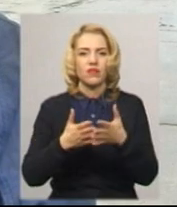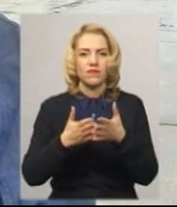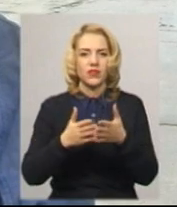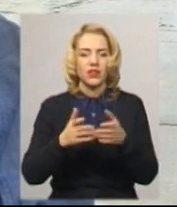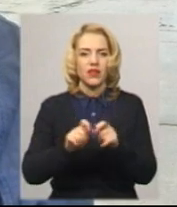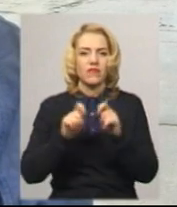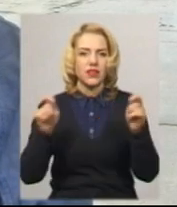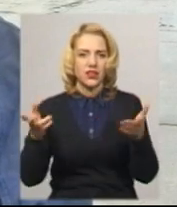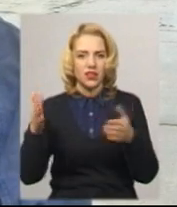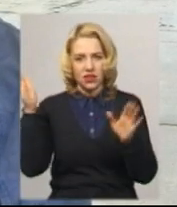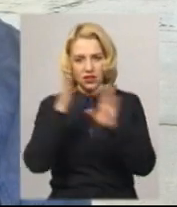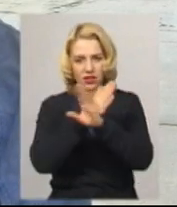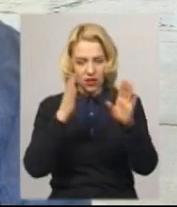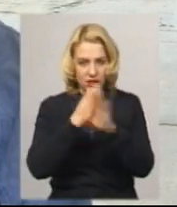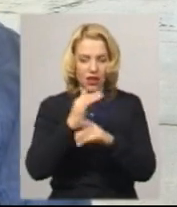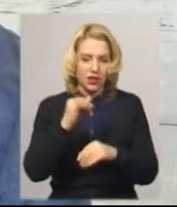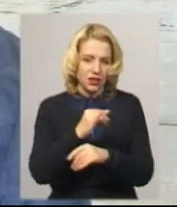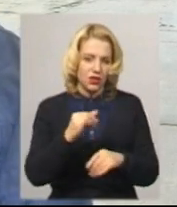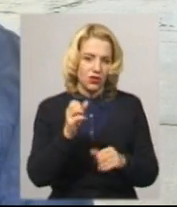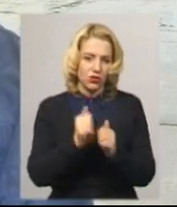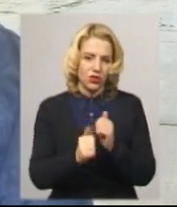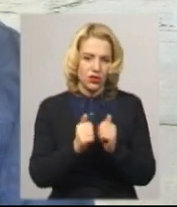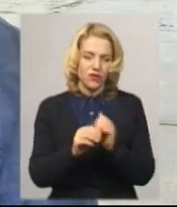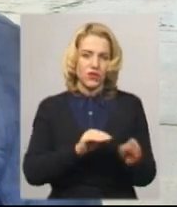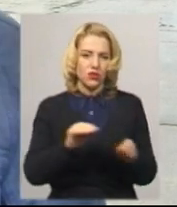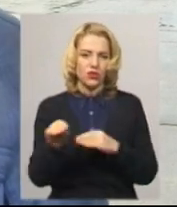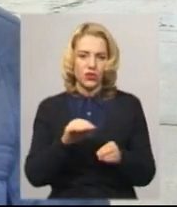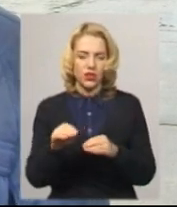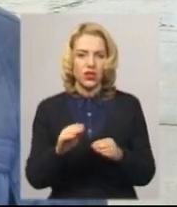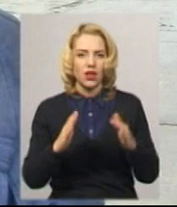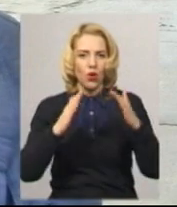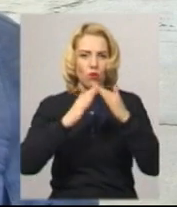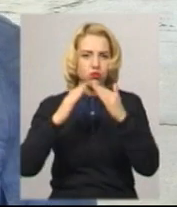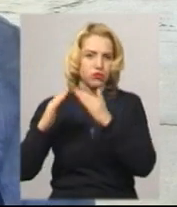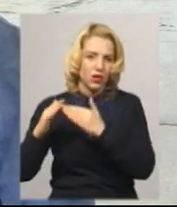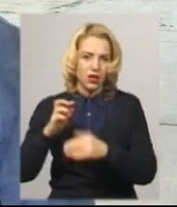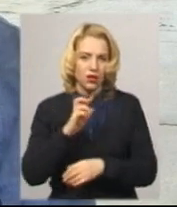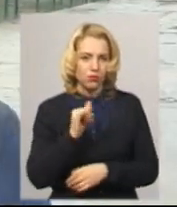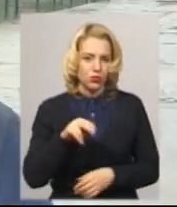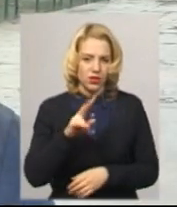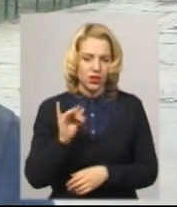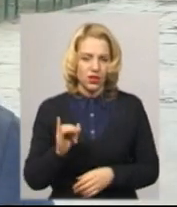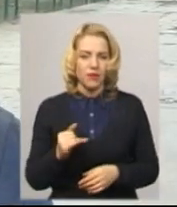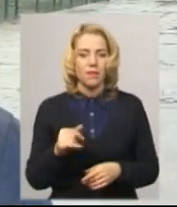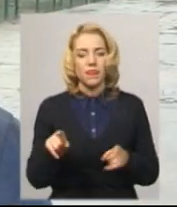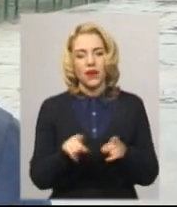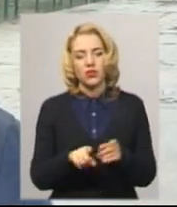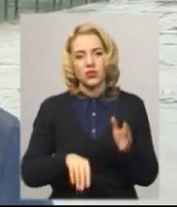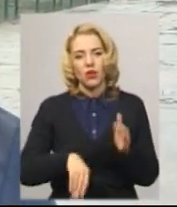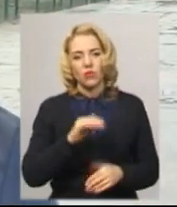Також в кожний вольєр встановили будки по 8 секцій, вони секційні будки. Закупили